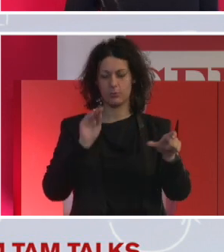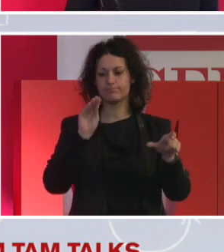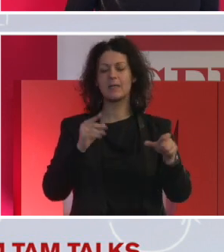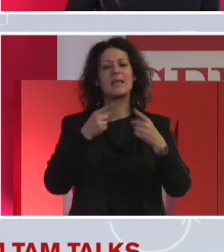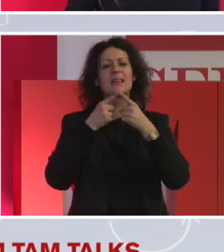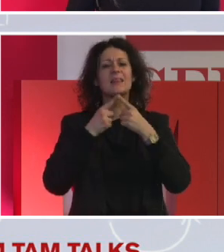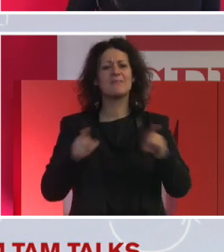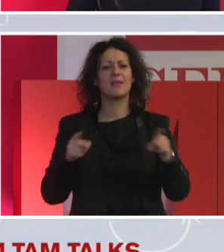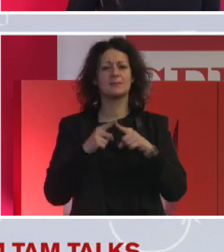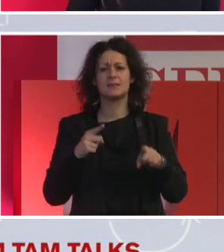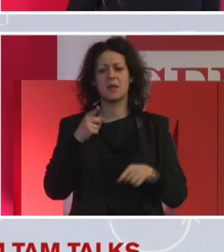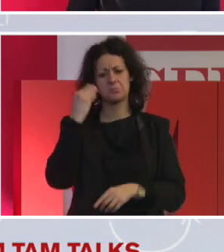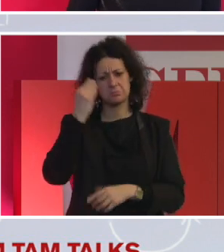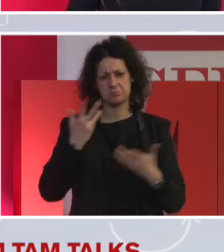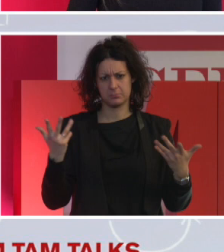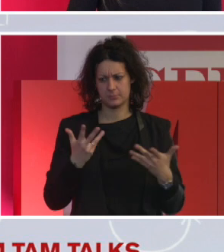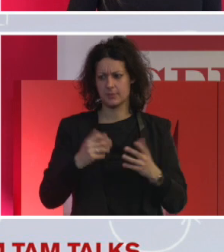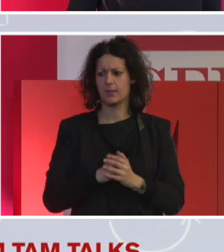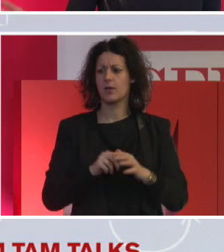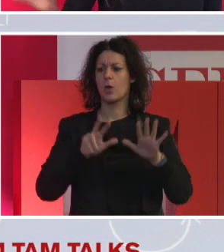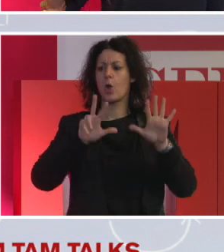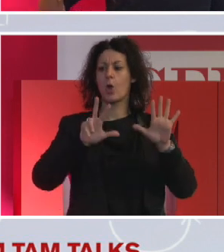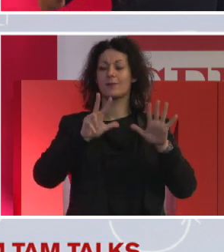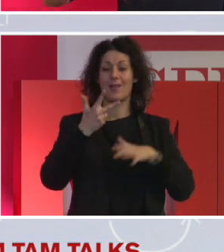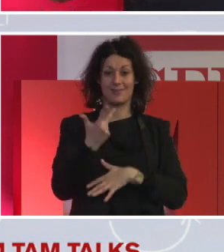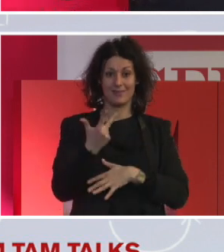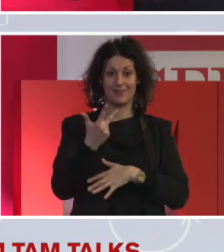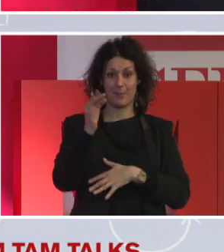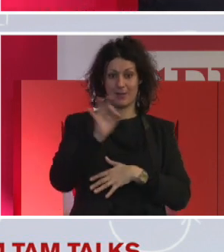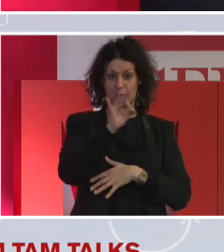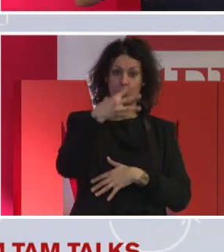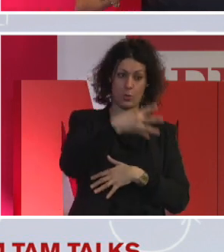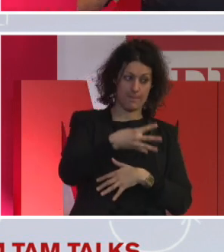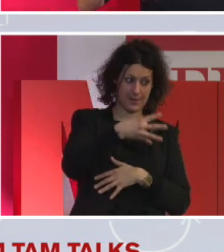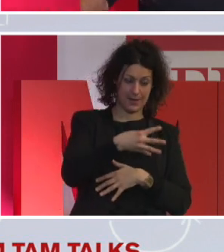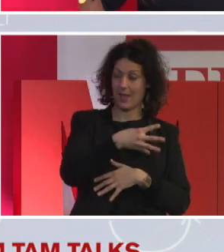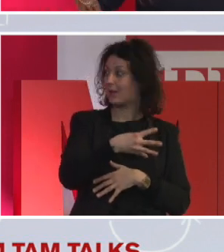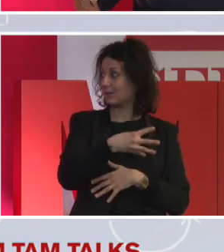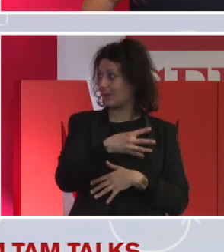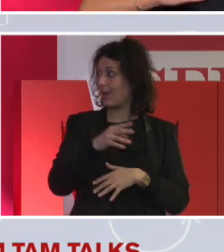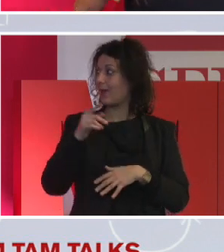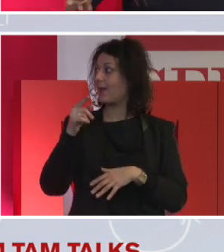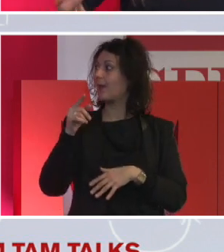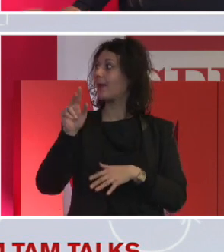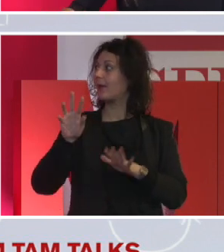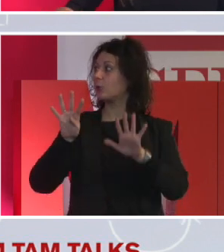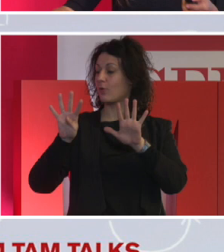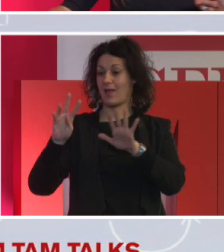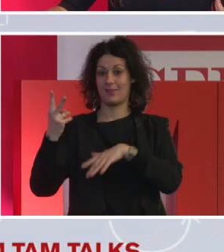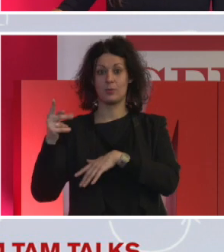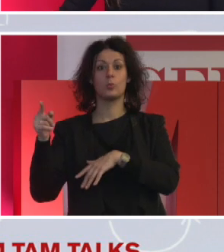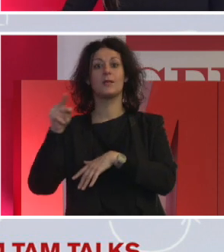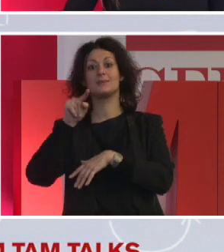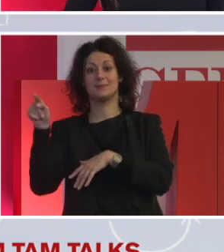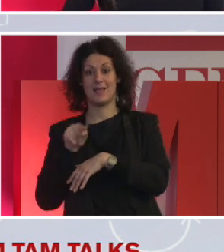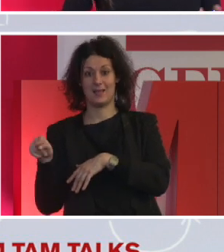dei millennials e il 92% della generazione Z, che sono, giusto per farvi capire, i 22 anni, perché già sono nel mondo del lavoro,